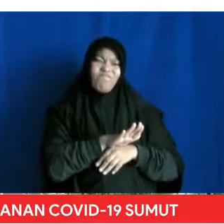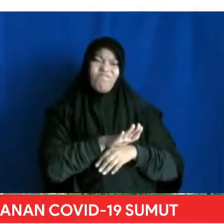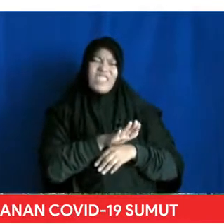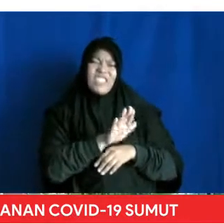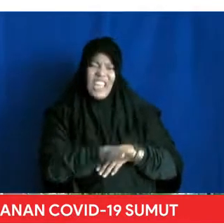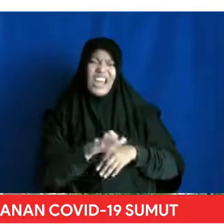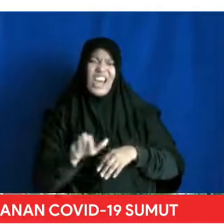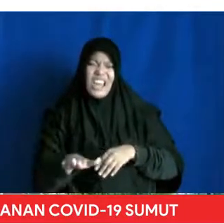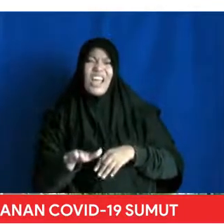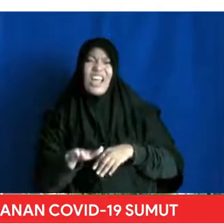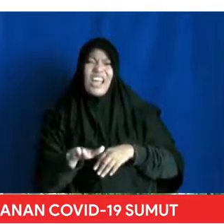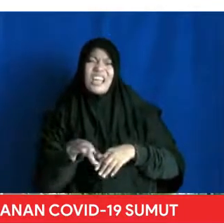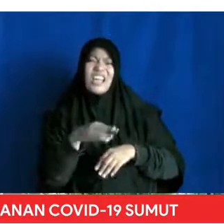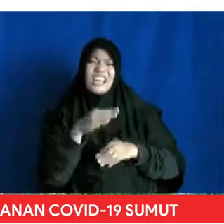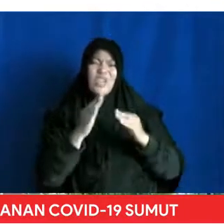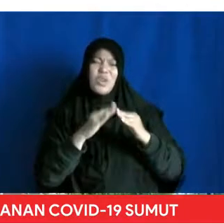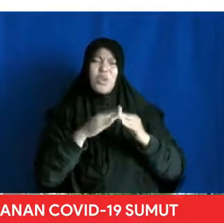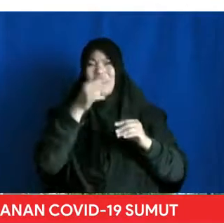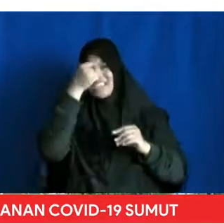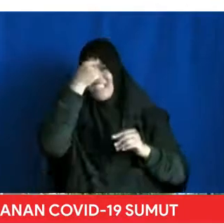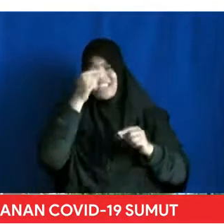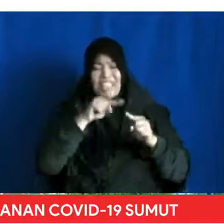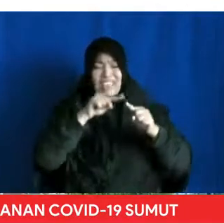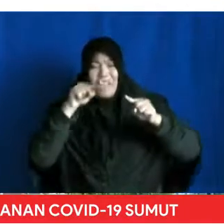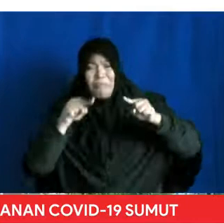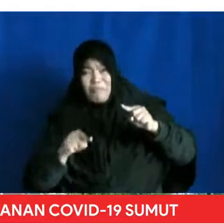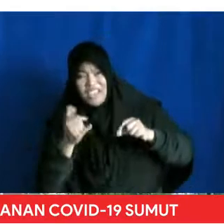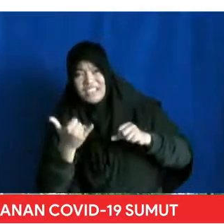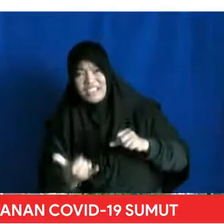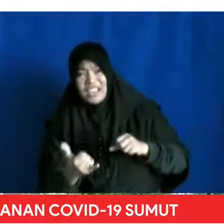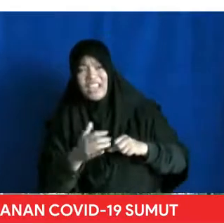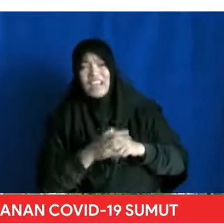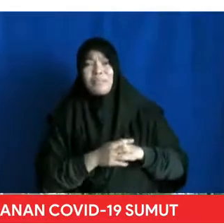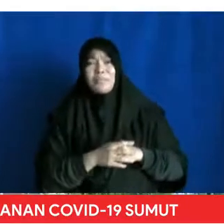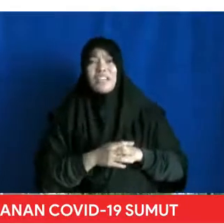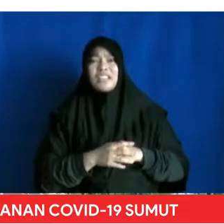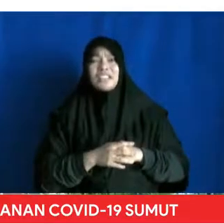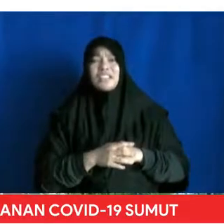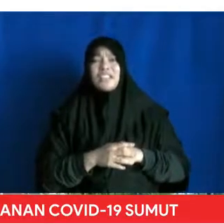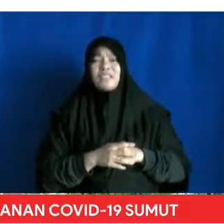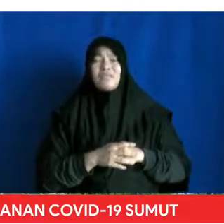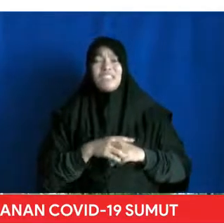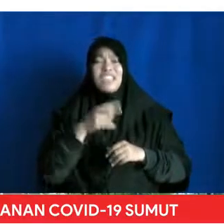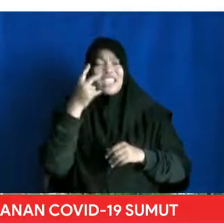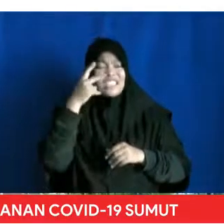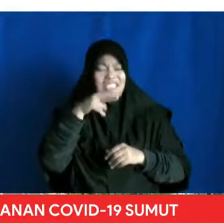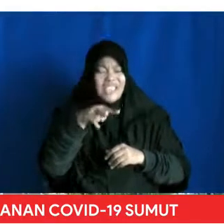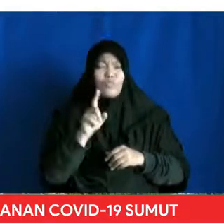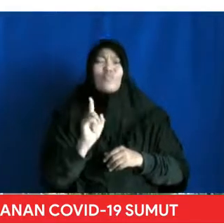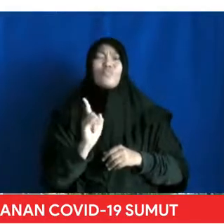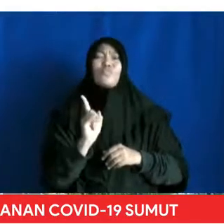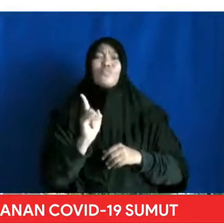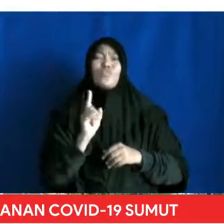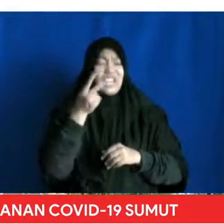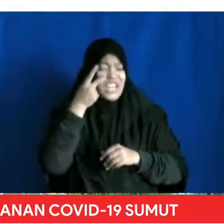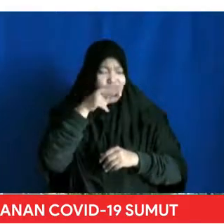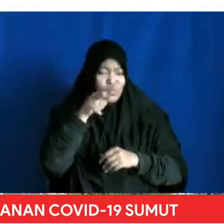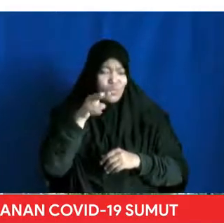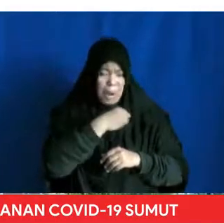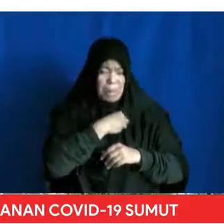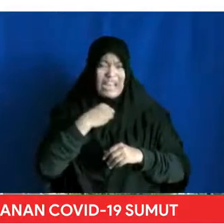usia anak-anak Dan hingga hari ini Mereka masih dalam tahap observasi Dan tahap penanganan secara medis